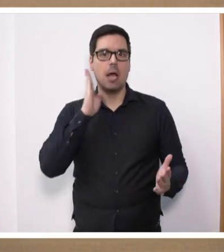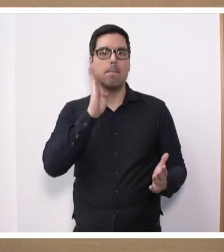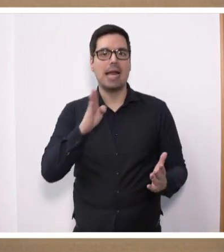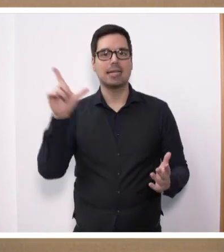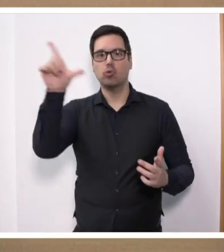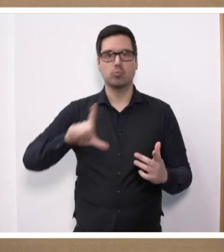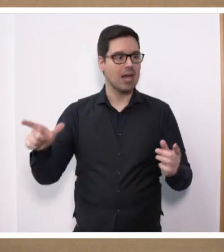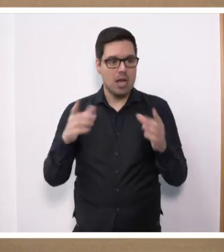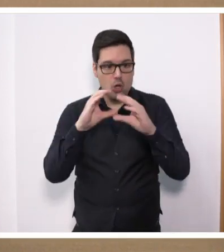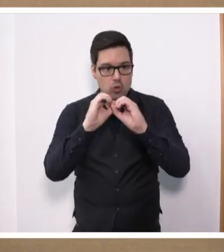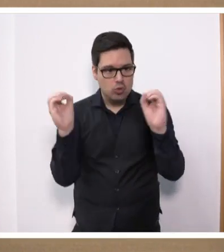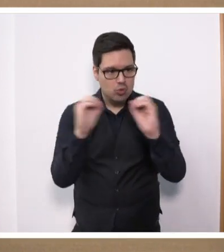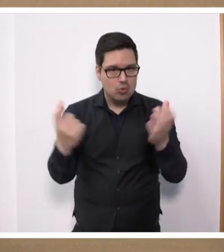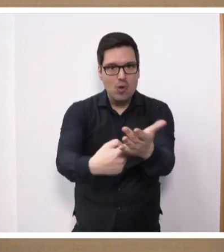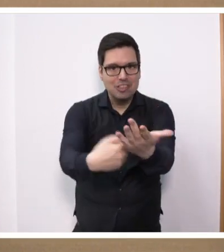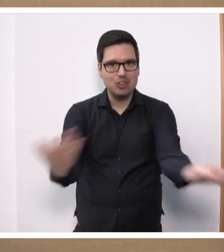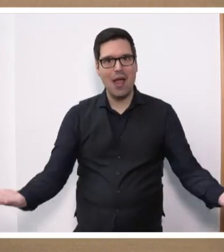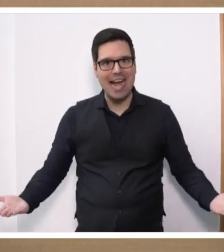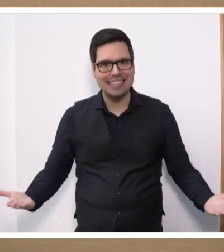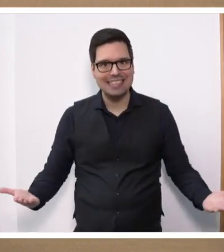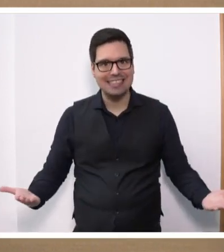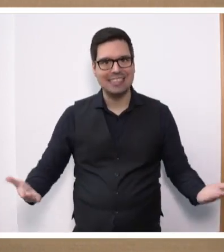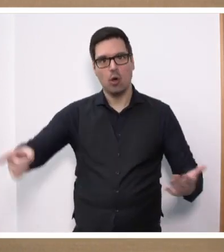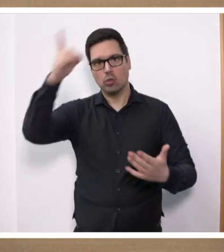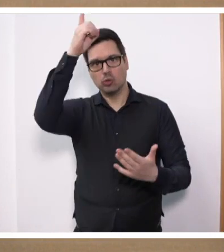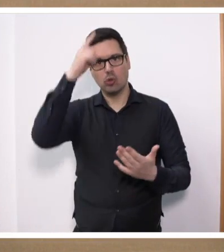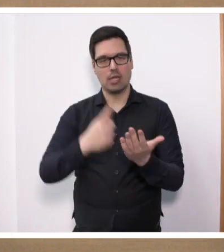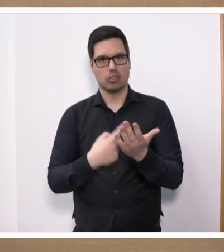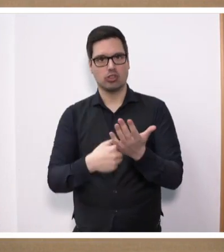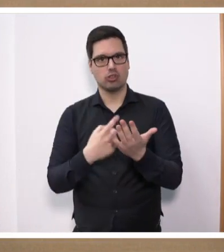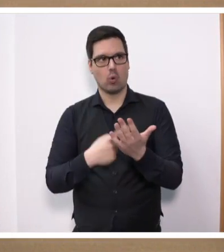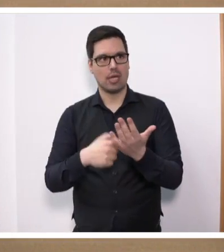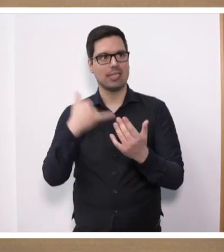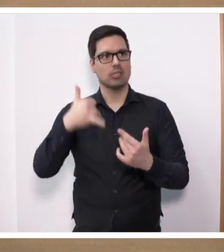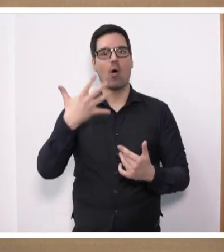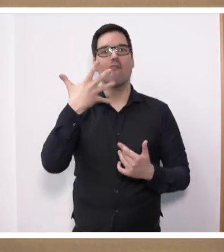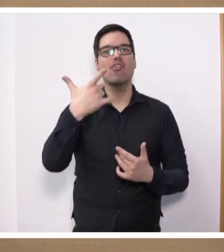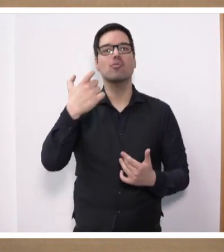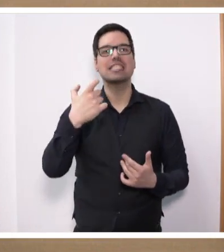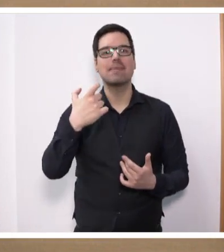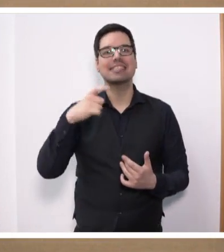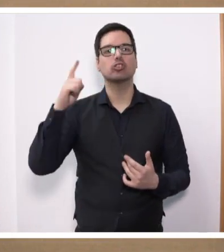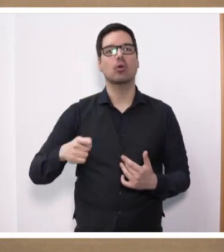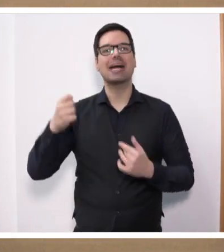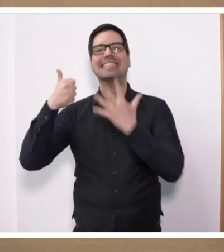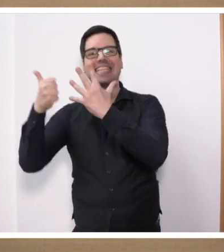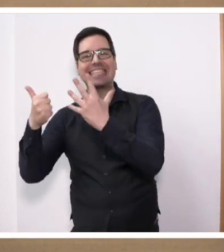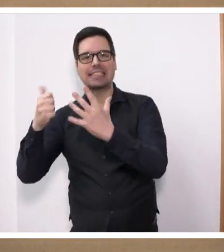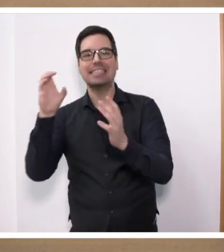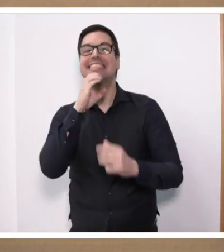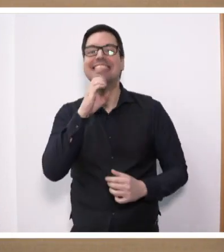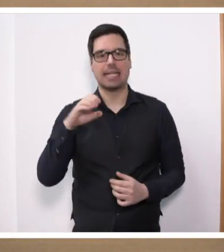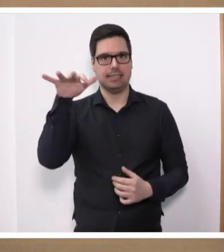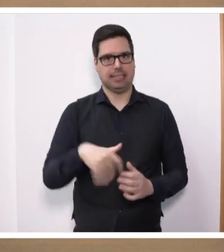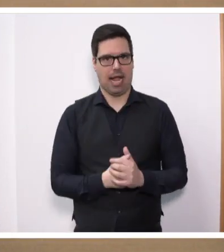fallen gar keine Steuern auf Agrardiesel an, wenn der deutsche Steuersatz auf Agrardiesel schon jetzt bei 25,6 Cent liegt und in weniger als